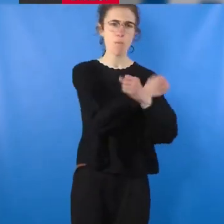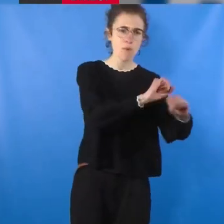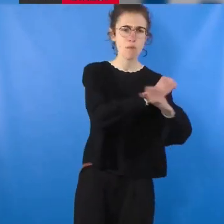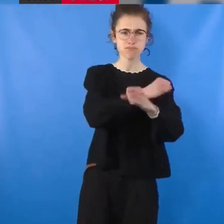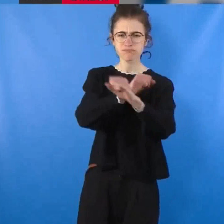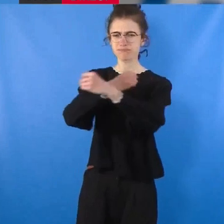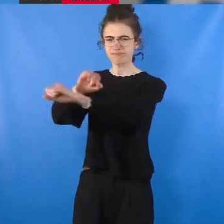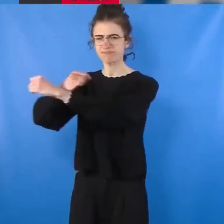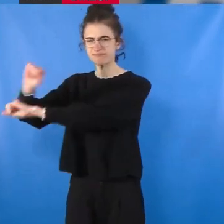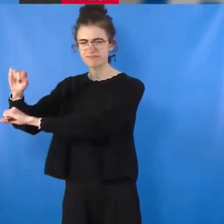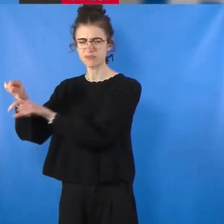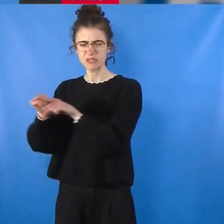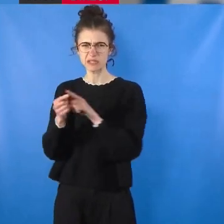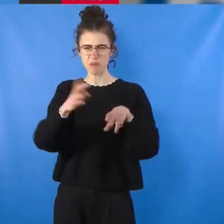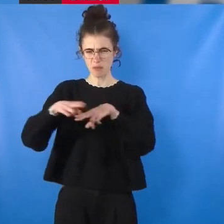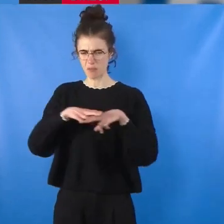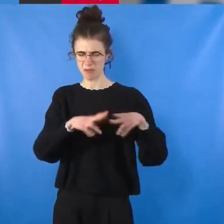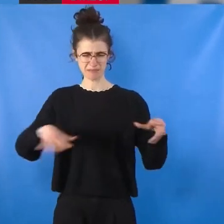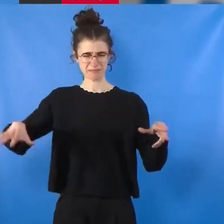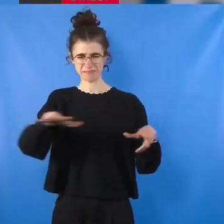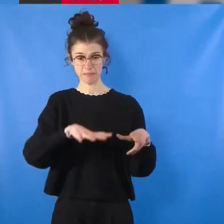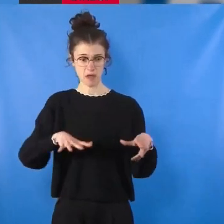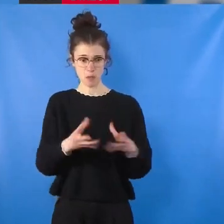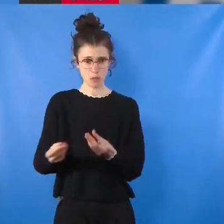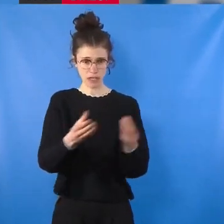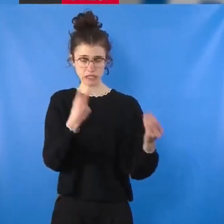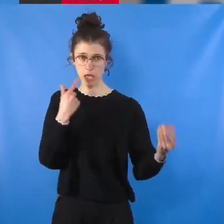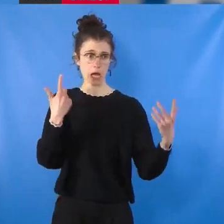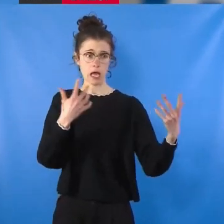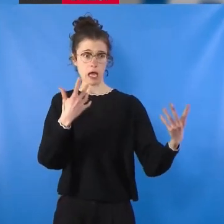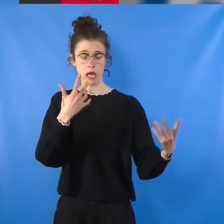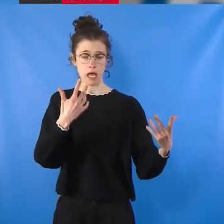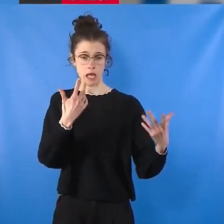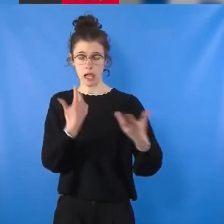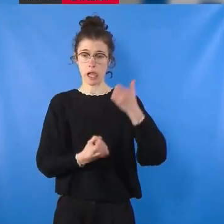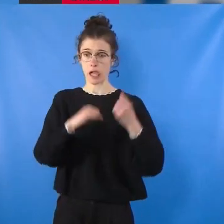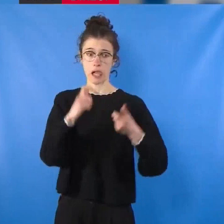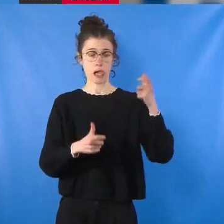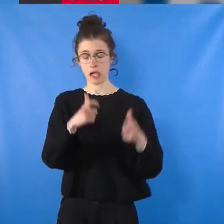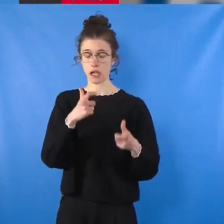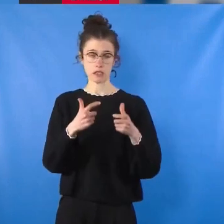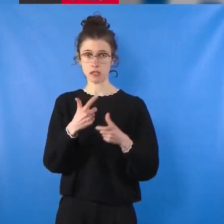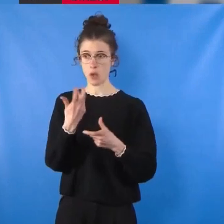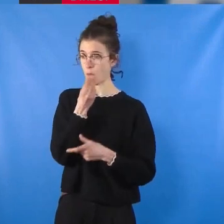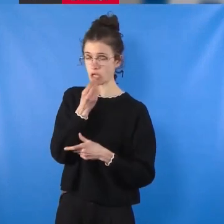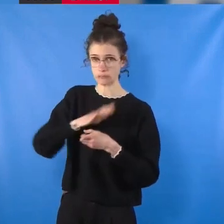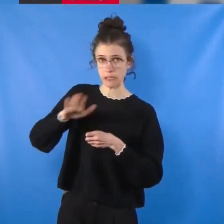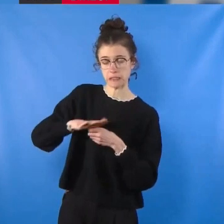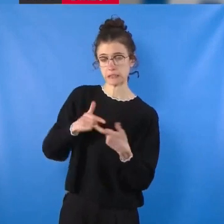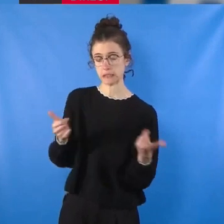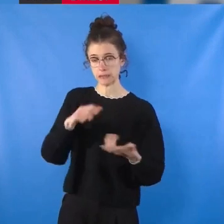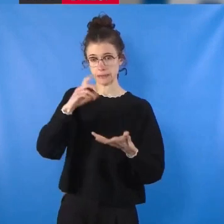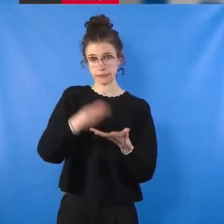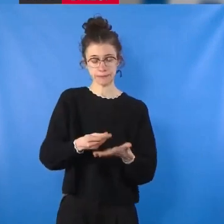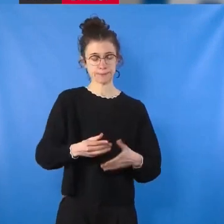d'un peuple désormais en proie aux épidémies et à la sous-nutrition. La stratégie militaire